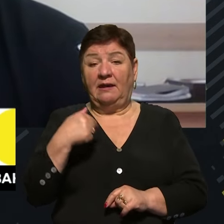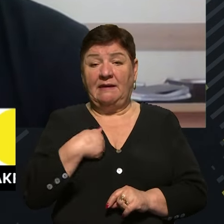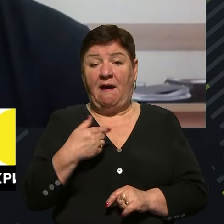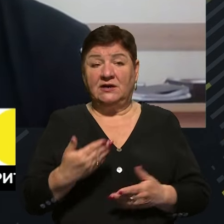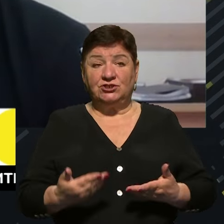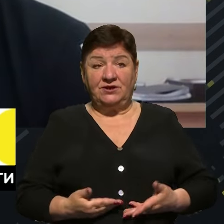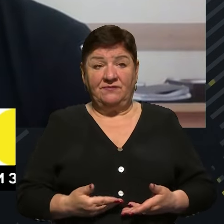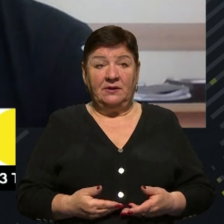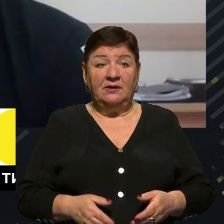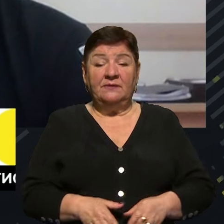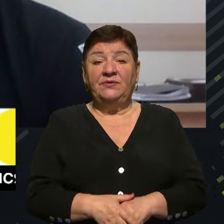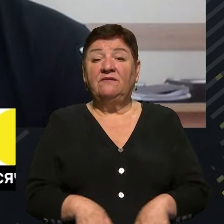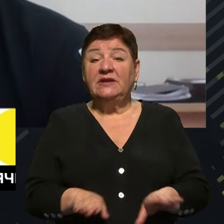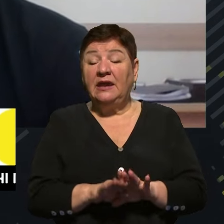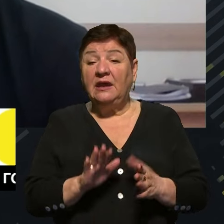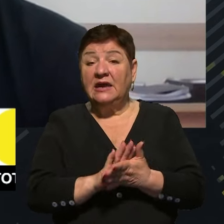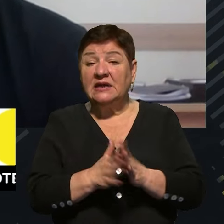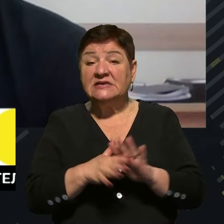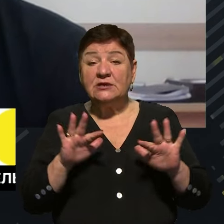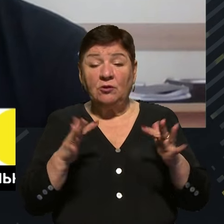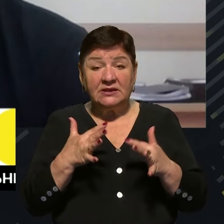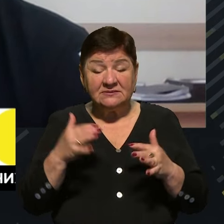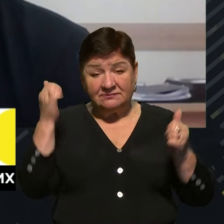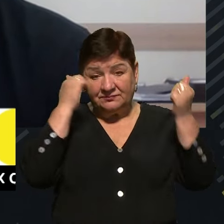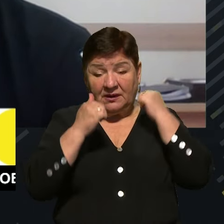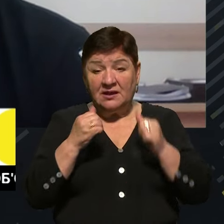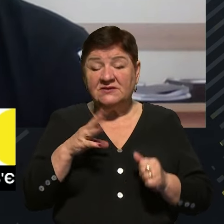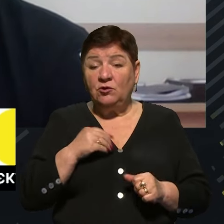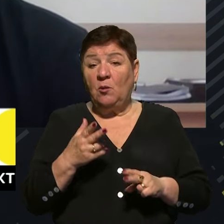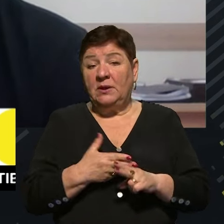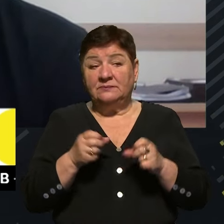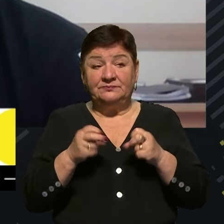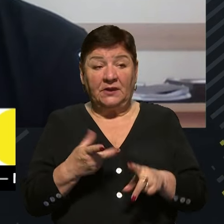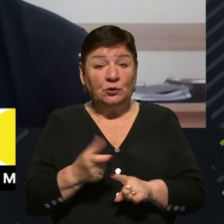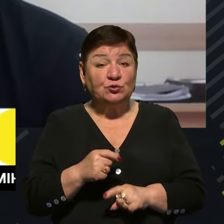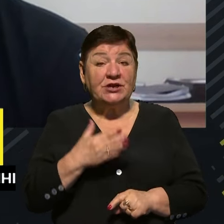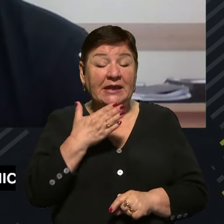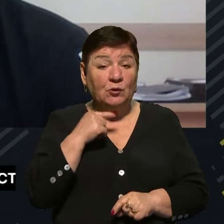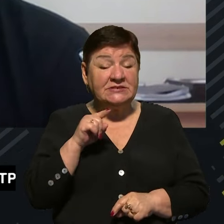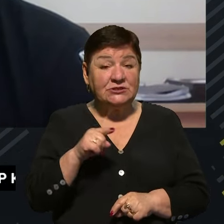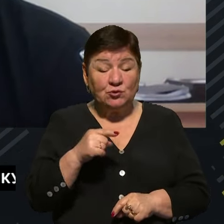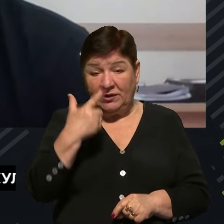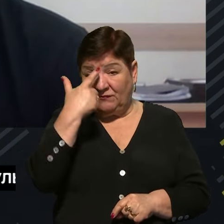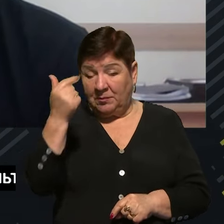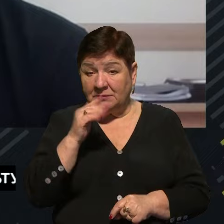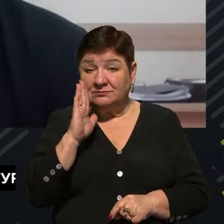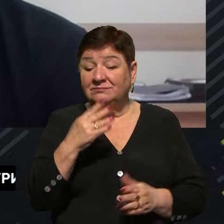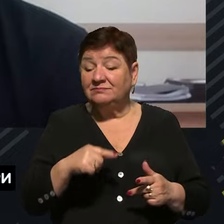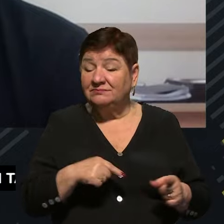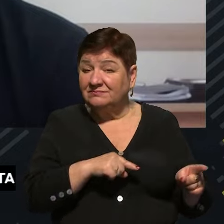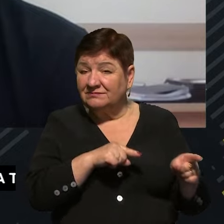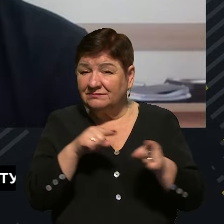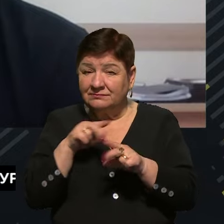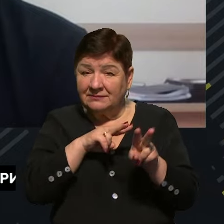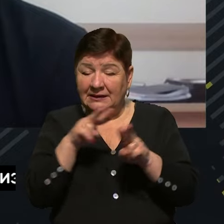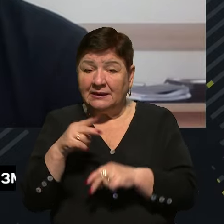Так, і в такій ситуації однозначно треба потрубуватися про свою безпеку. Пане Володимире, дуже дякуємо за цю інформацію. Будемо стежити за оновленнями з приводу того,